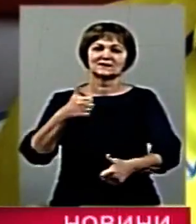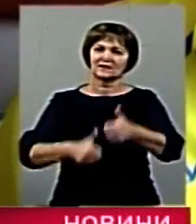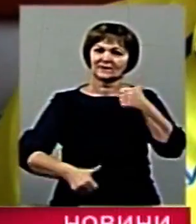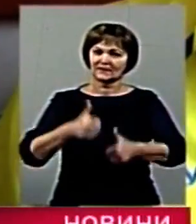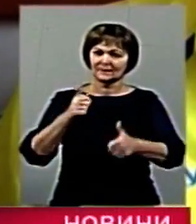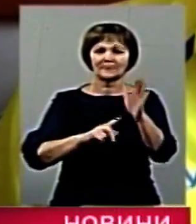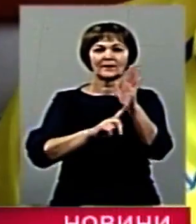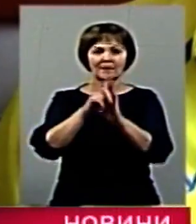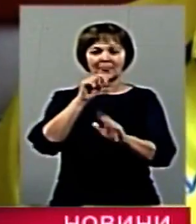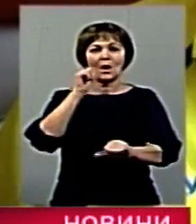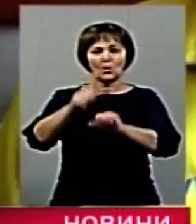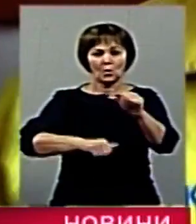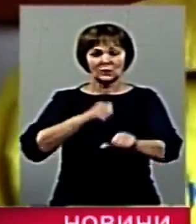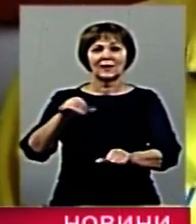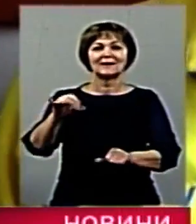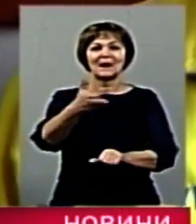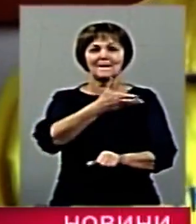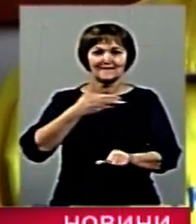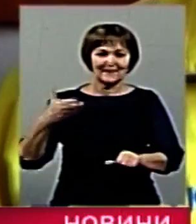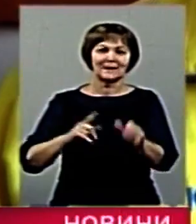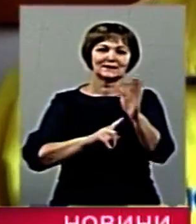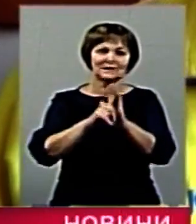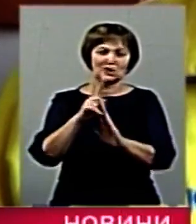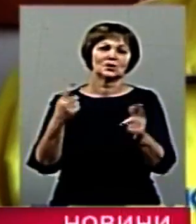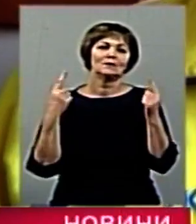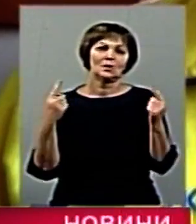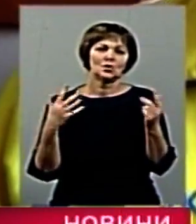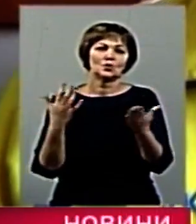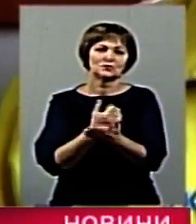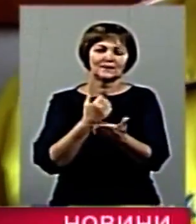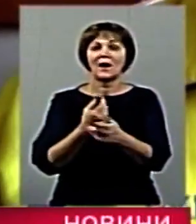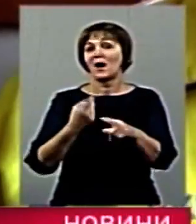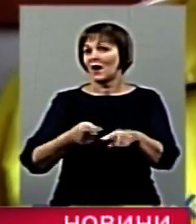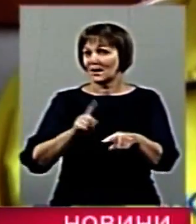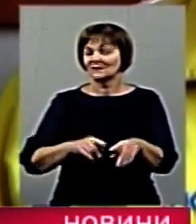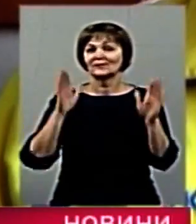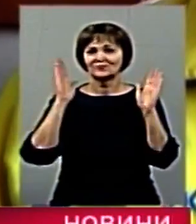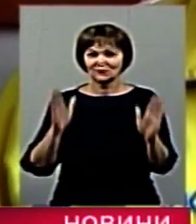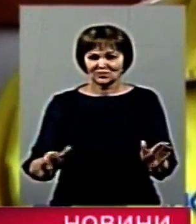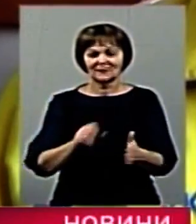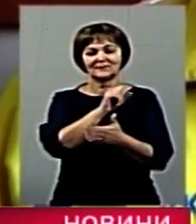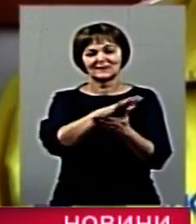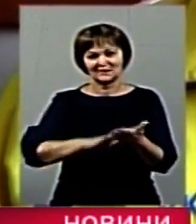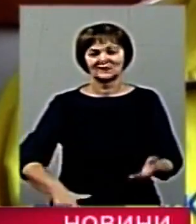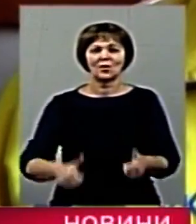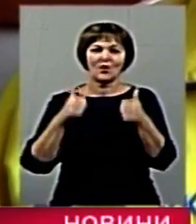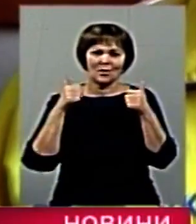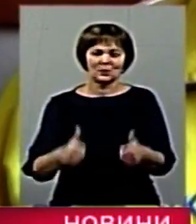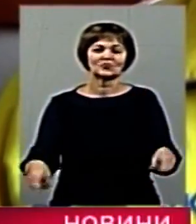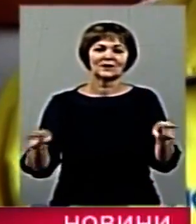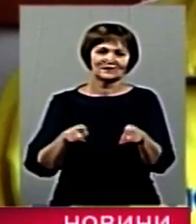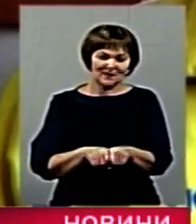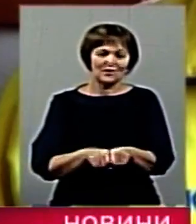року, і ми почали з великого успіху. Значить, це буде дослідження, хороша така